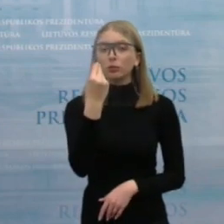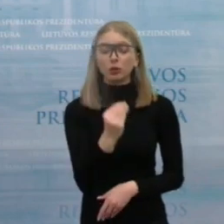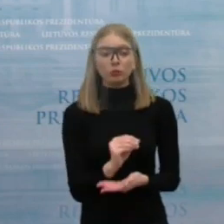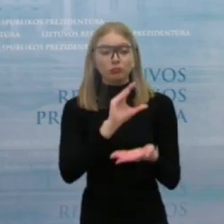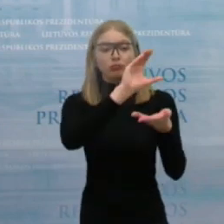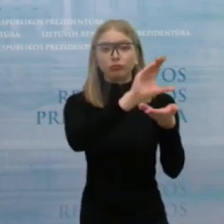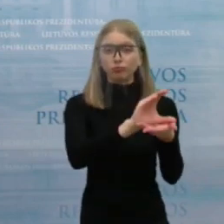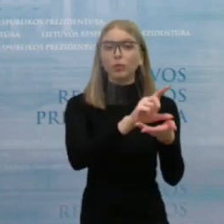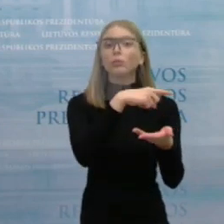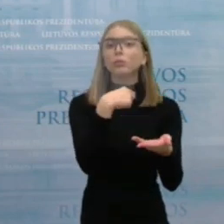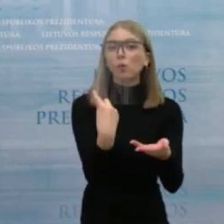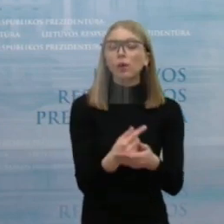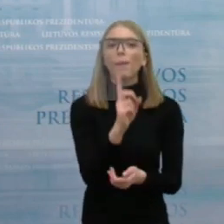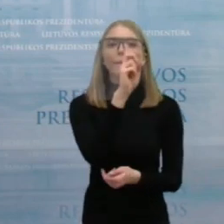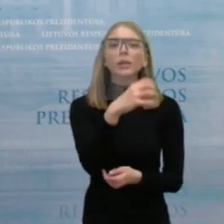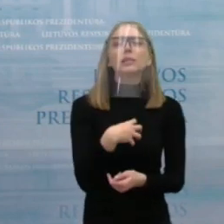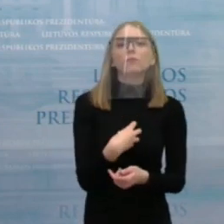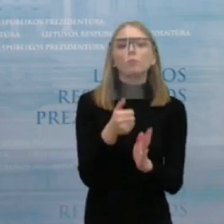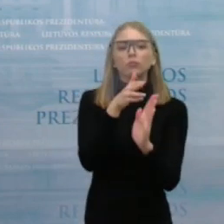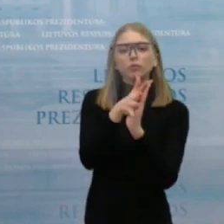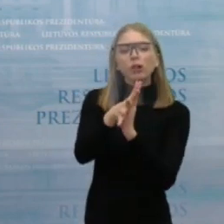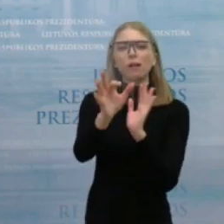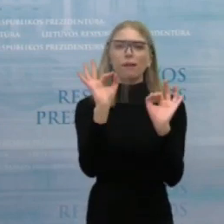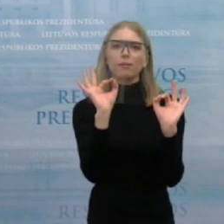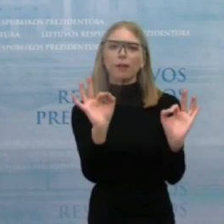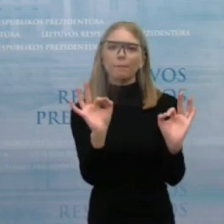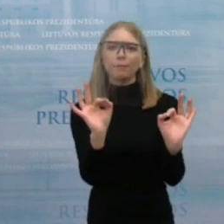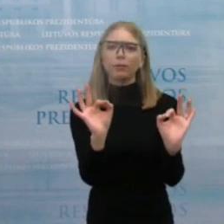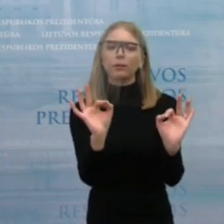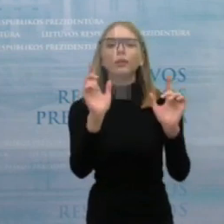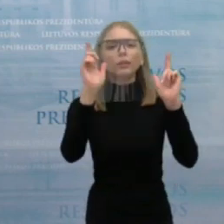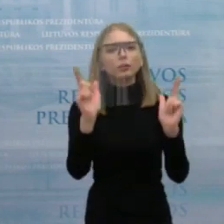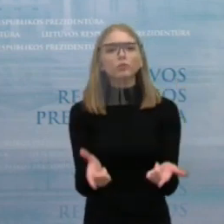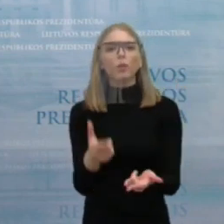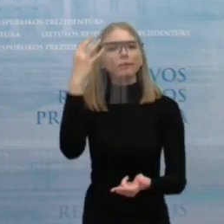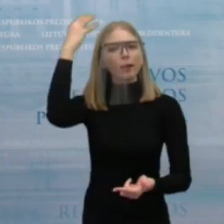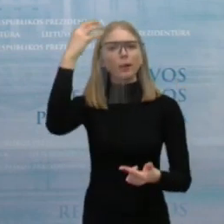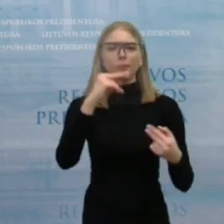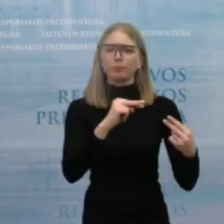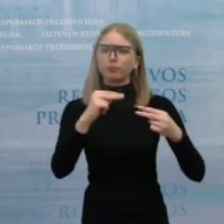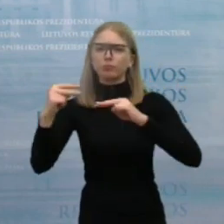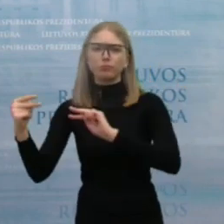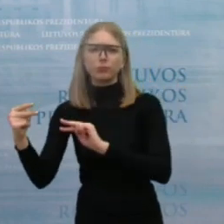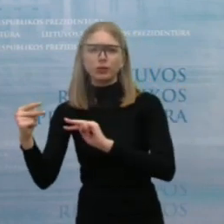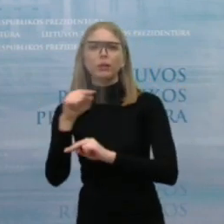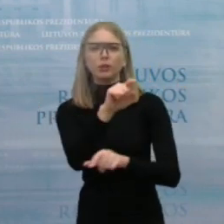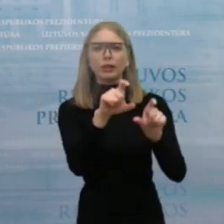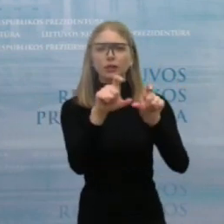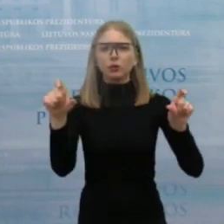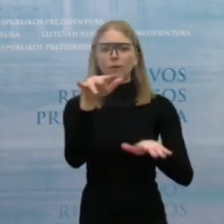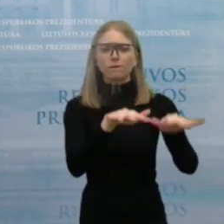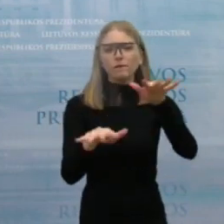efektyviai, racionaliai panaudoti tam, kad iš esmės reformuoti ir gerinti šitos institucijos